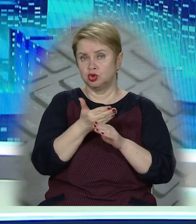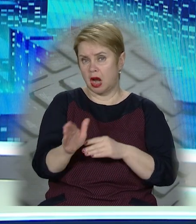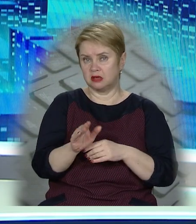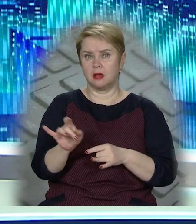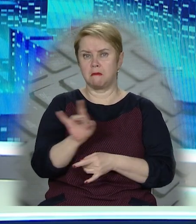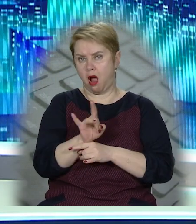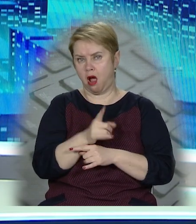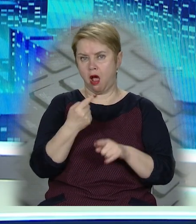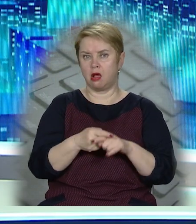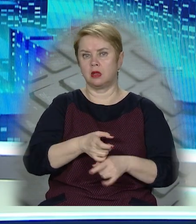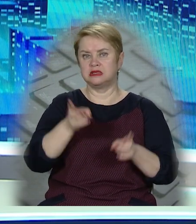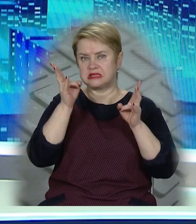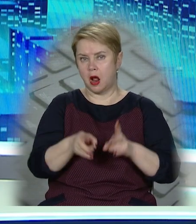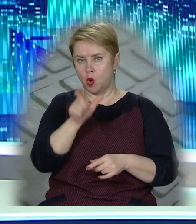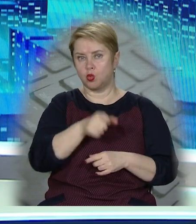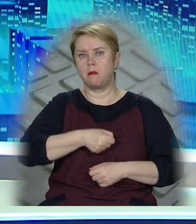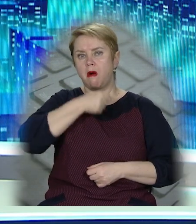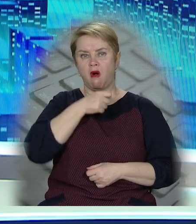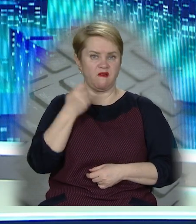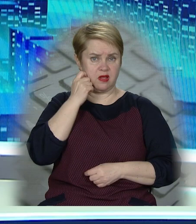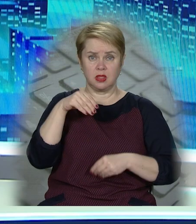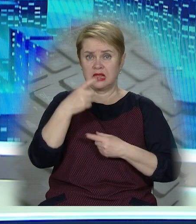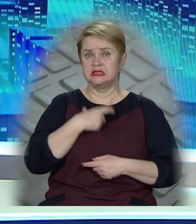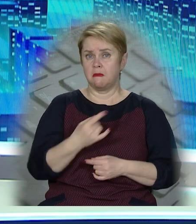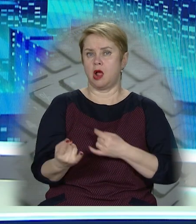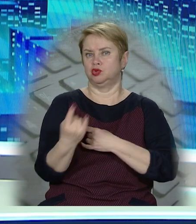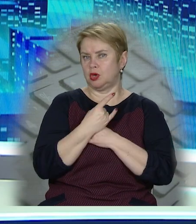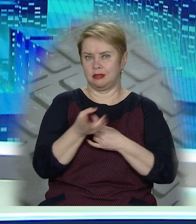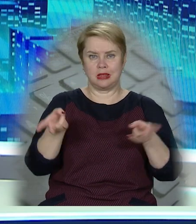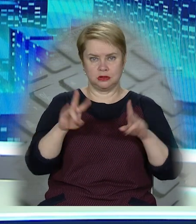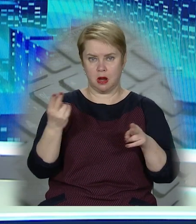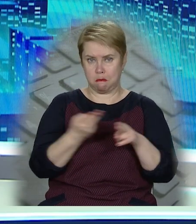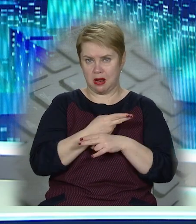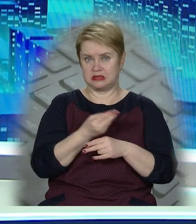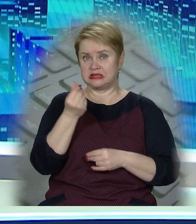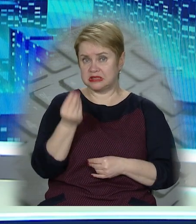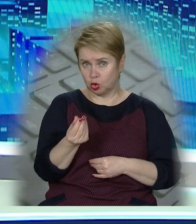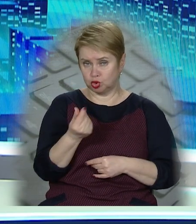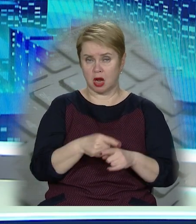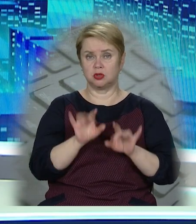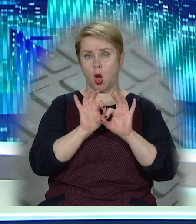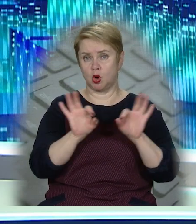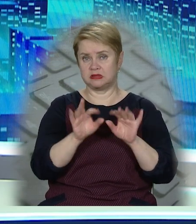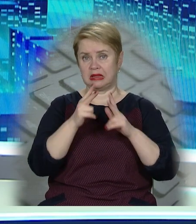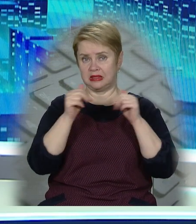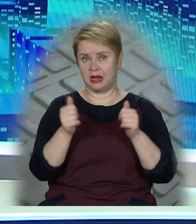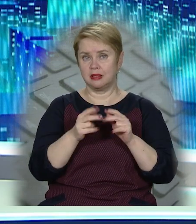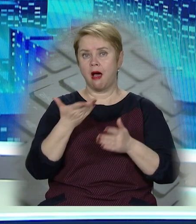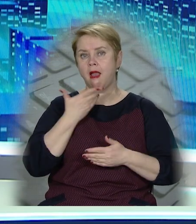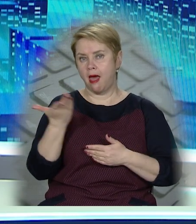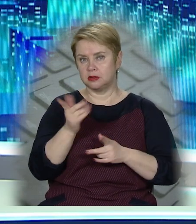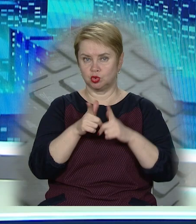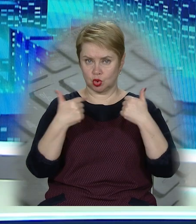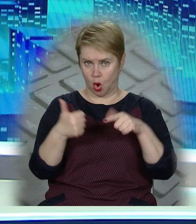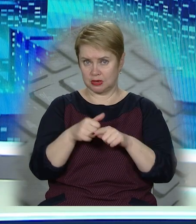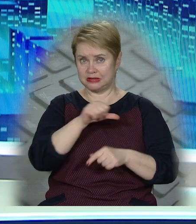махінаторів – це люди похилого віку. Як не дати себе ошукати й не залишитися без заощаджень, розповідали у Дніпрі на лекції,